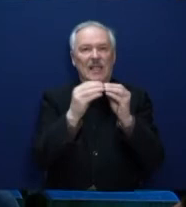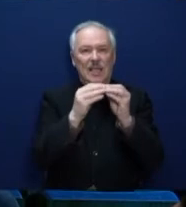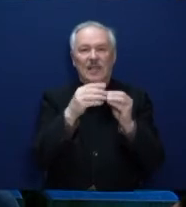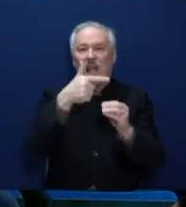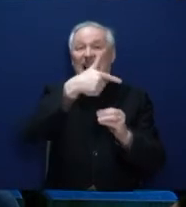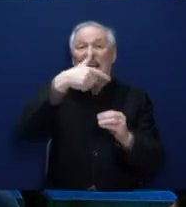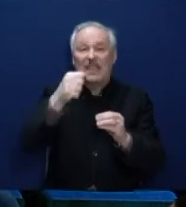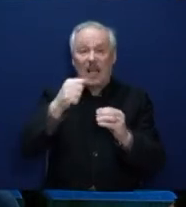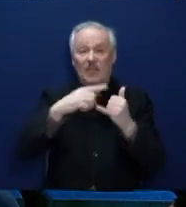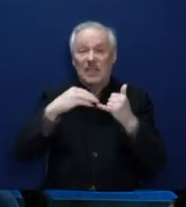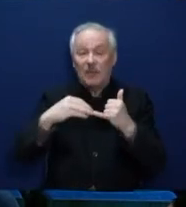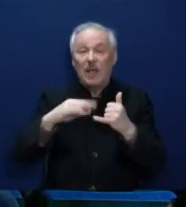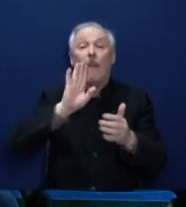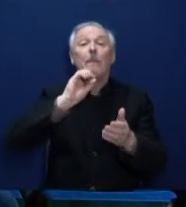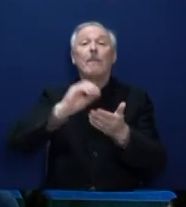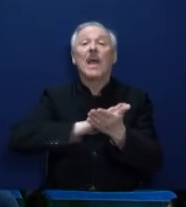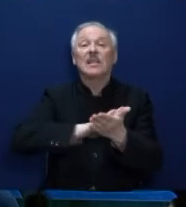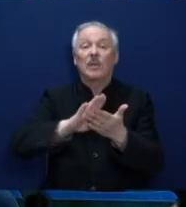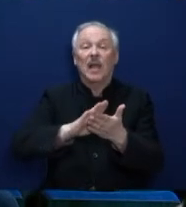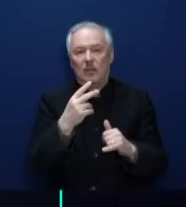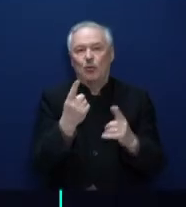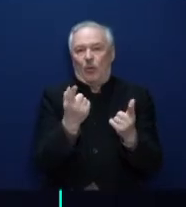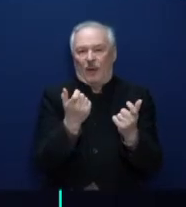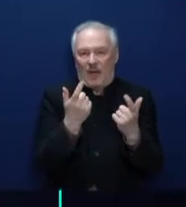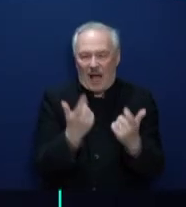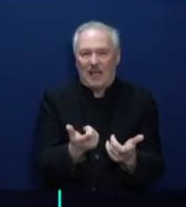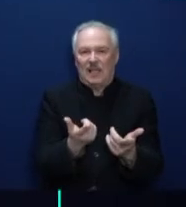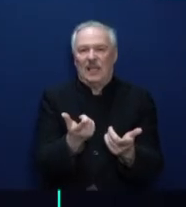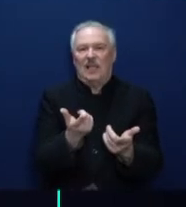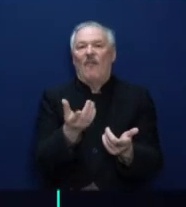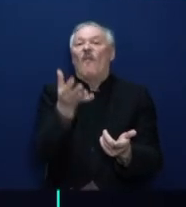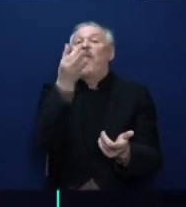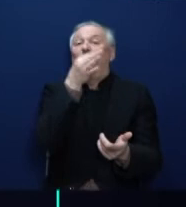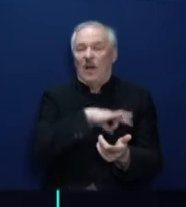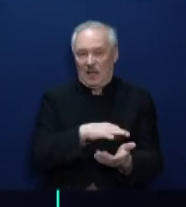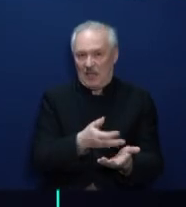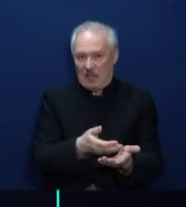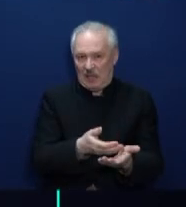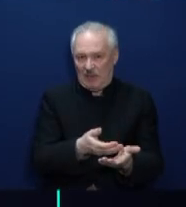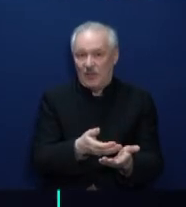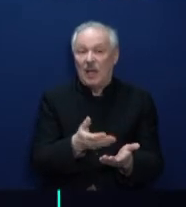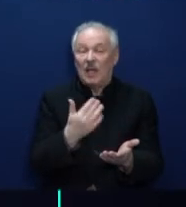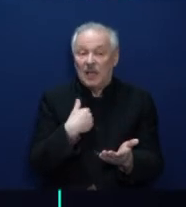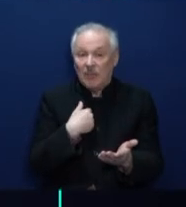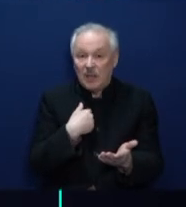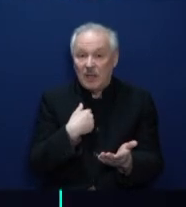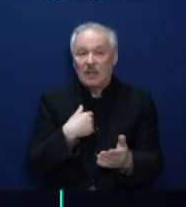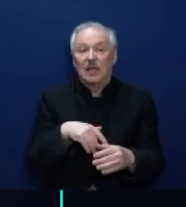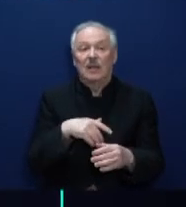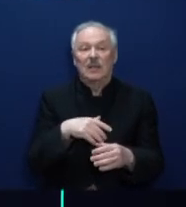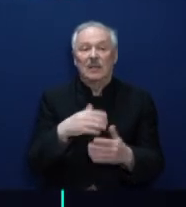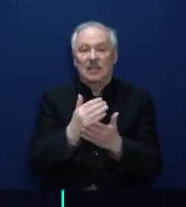бесплатно под защищенный инвестпроект. Подмосковные 10 гектаров – новая мера поддержки